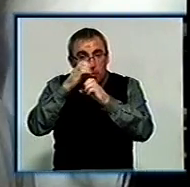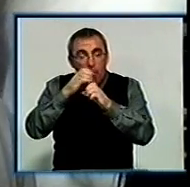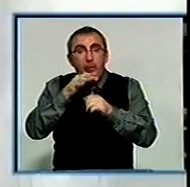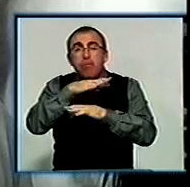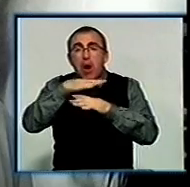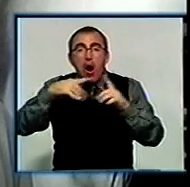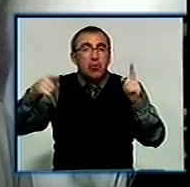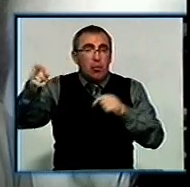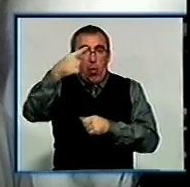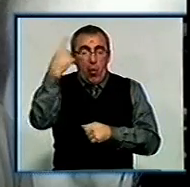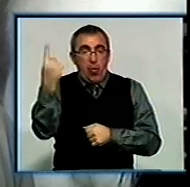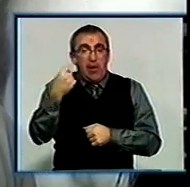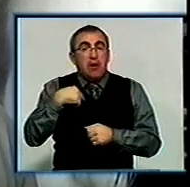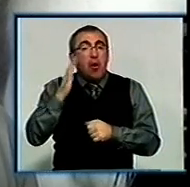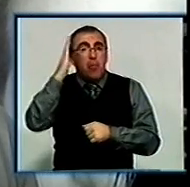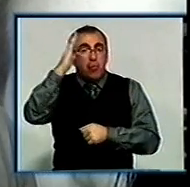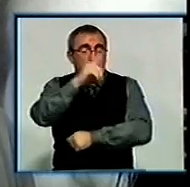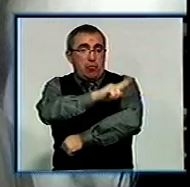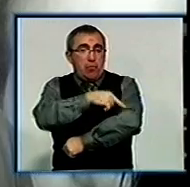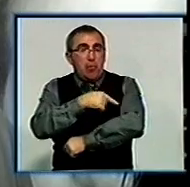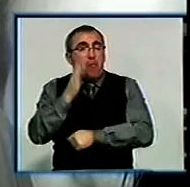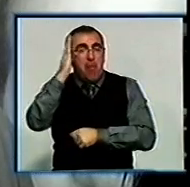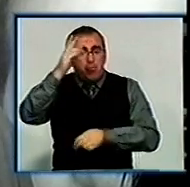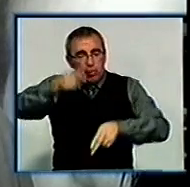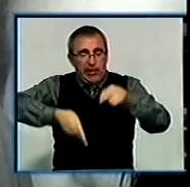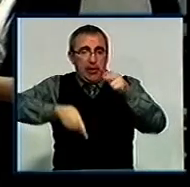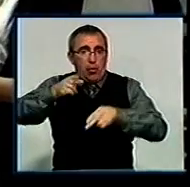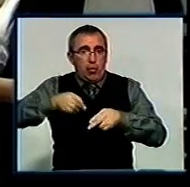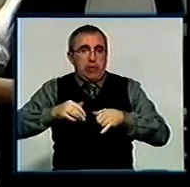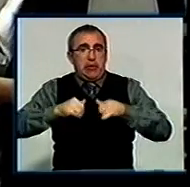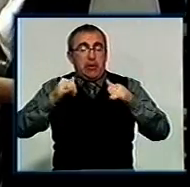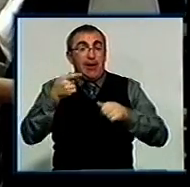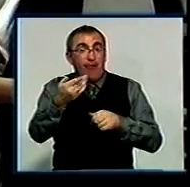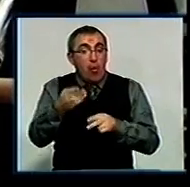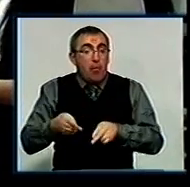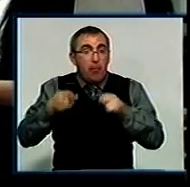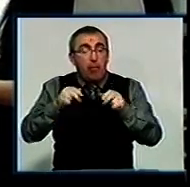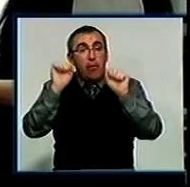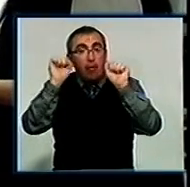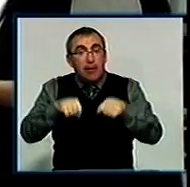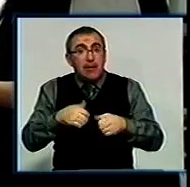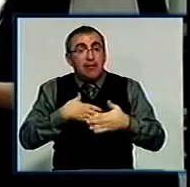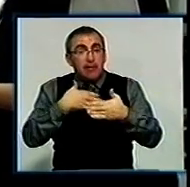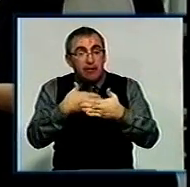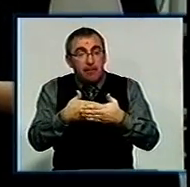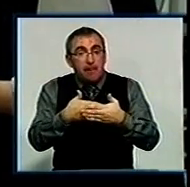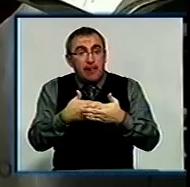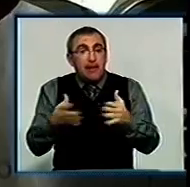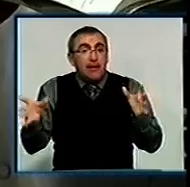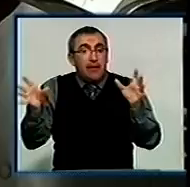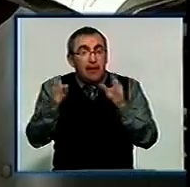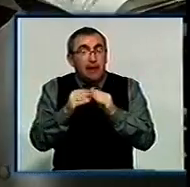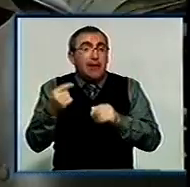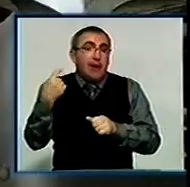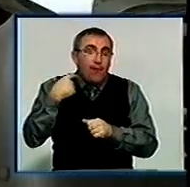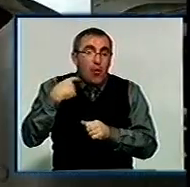багатьох областях. Це майбутні медицини, майбутні хірургії. Його приїзд став можливим завдяки тісній співпраці клінік з Кіровограда